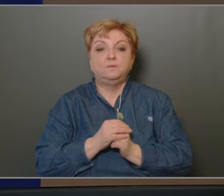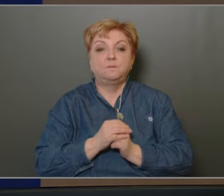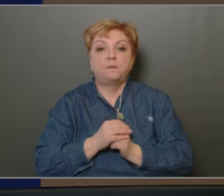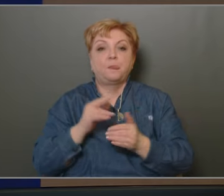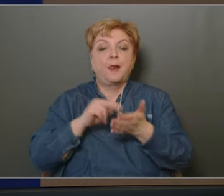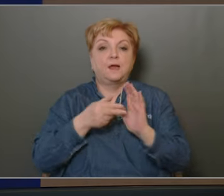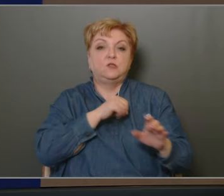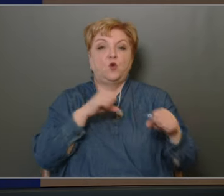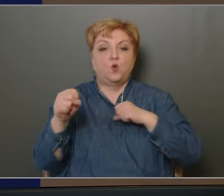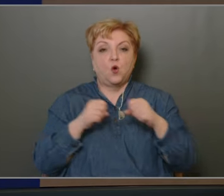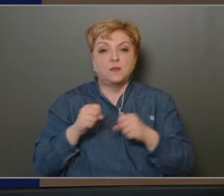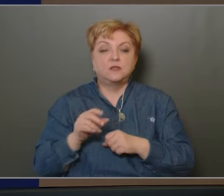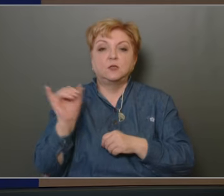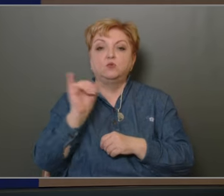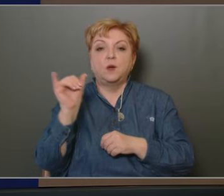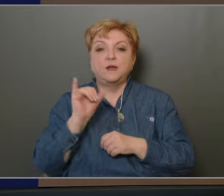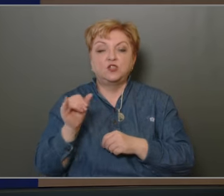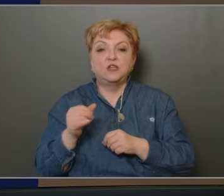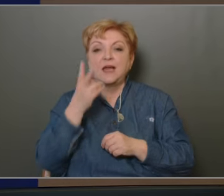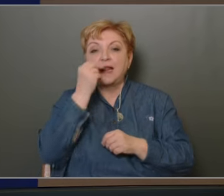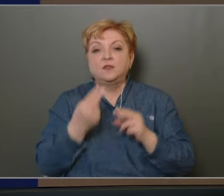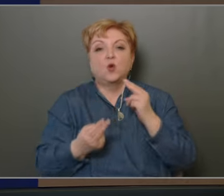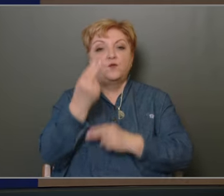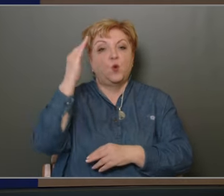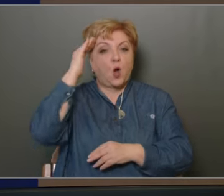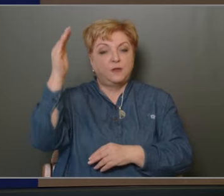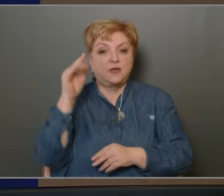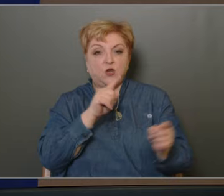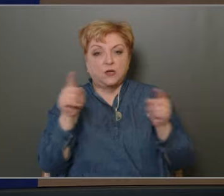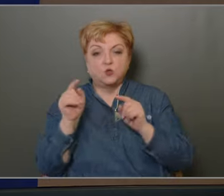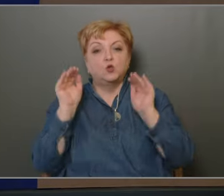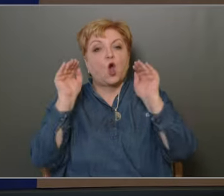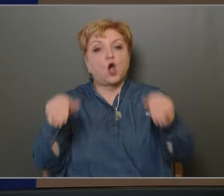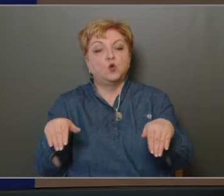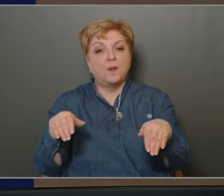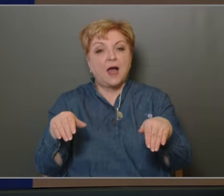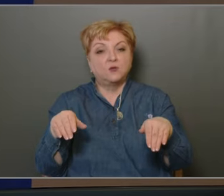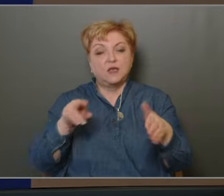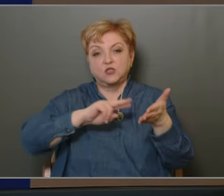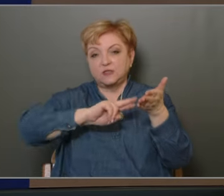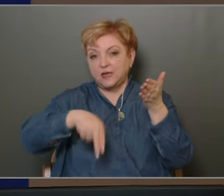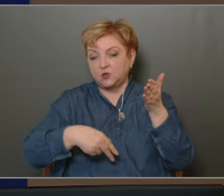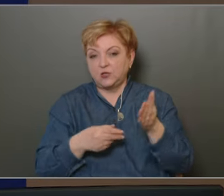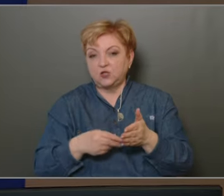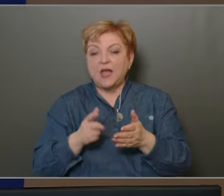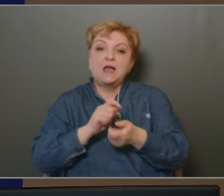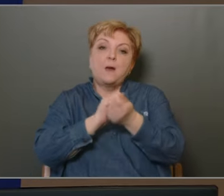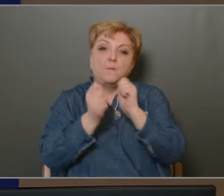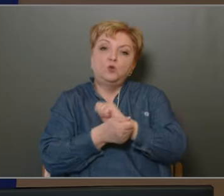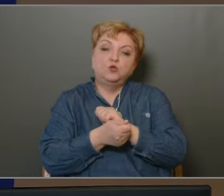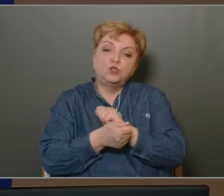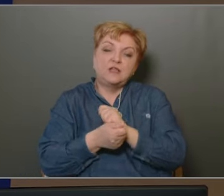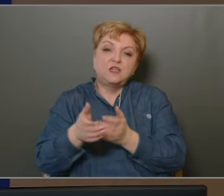kerületi önkormányzat és a Budapest rendőr főkapitányság között kötendő adományozási szerződésre Itt egy módosítás